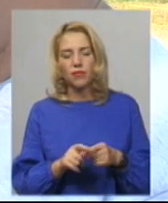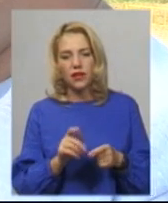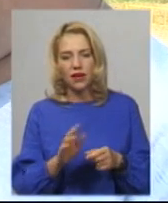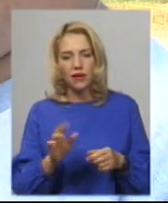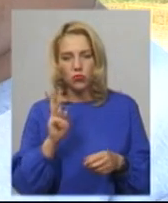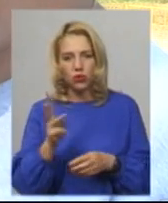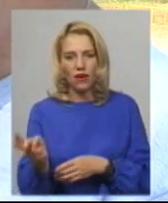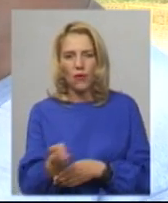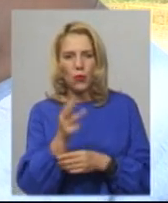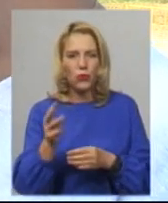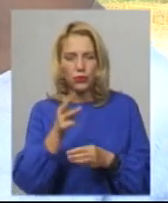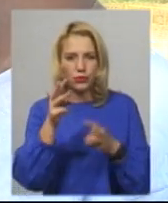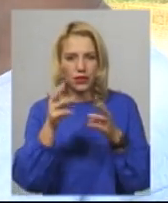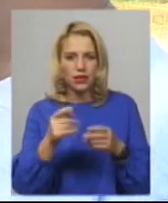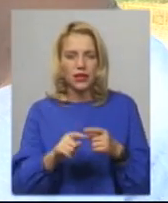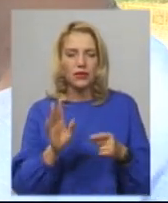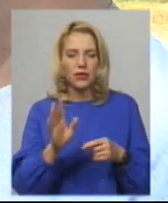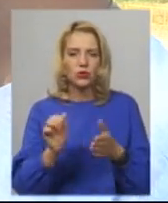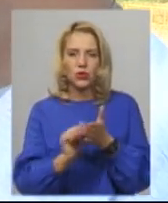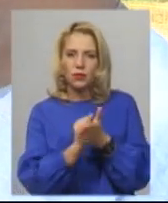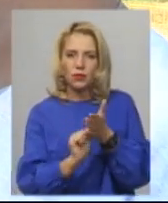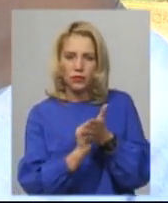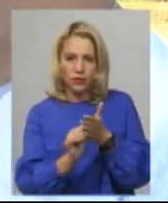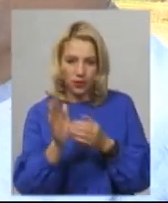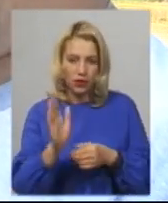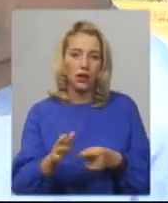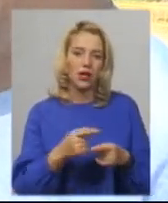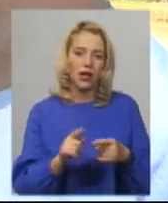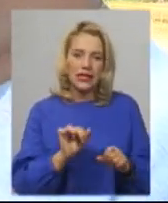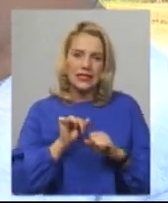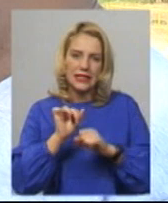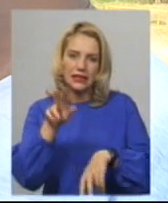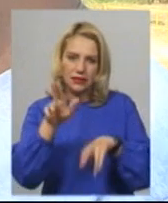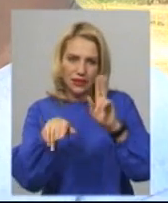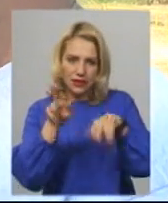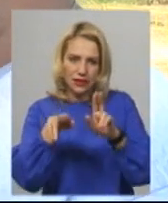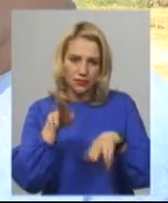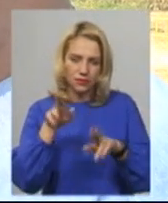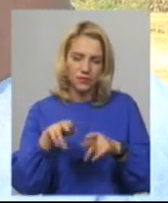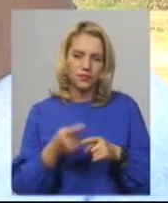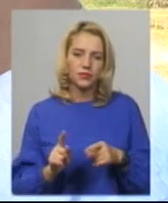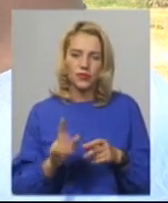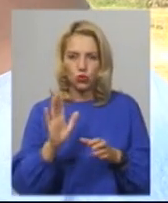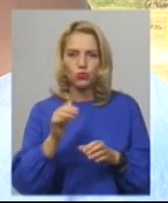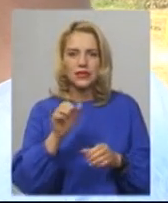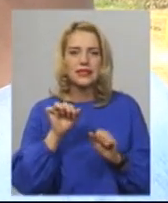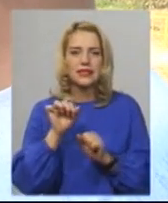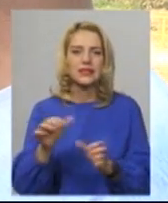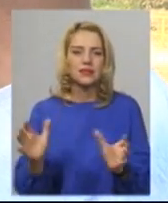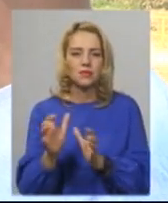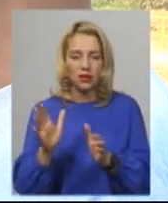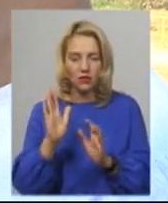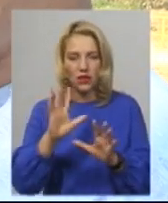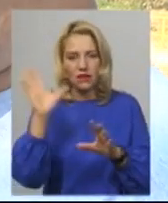випалити волокна, відшліфувати, потім скрити захисними матеріалами, для того, щоб скульптура довше зберігалася. І будуть всі